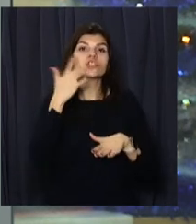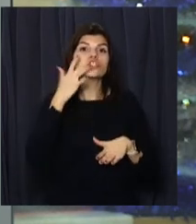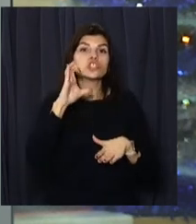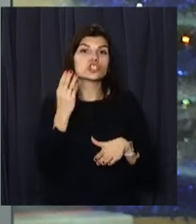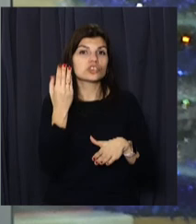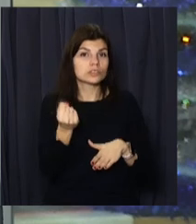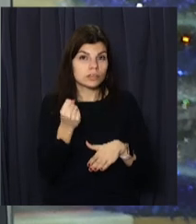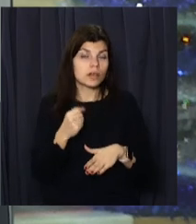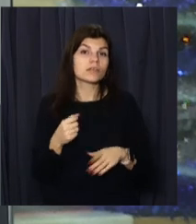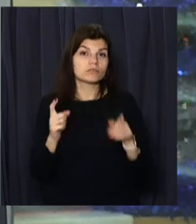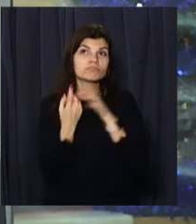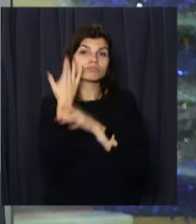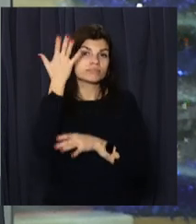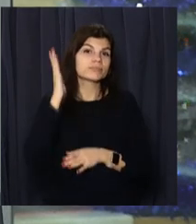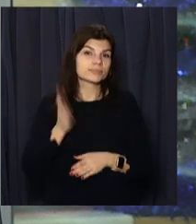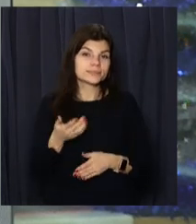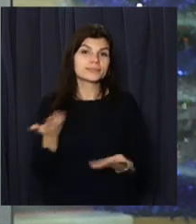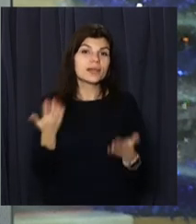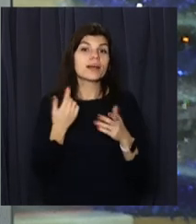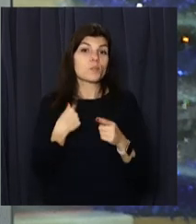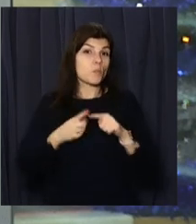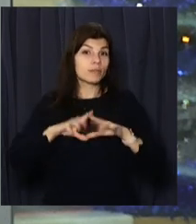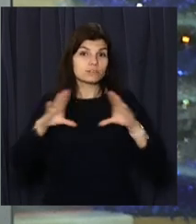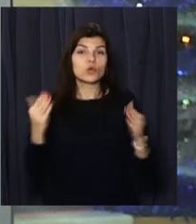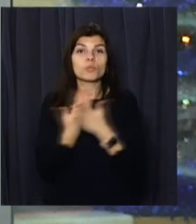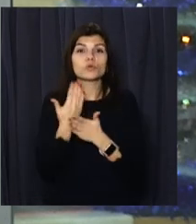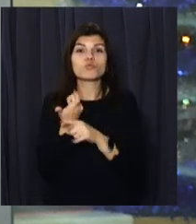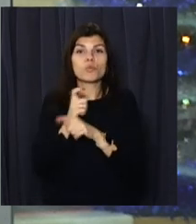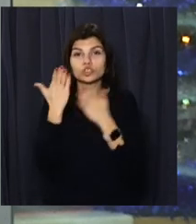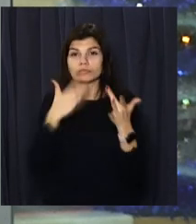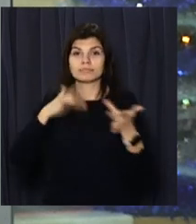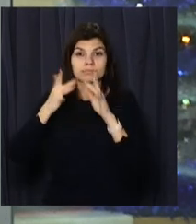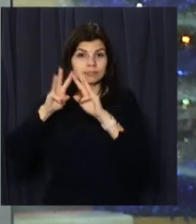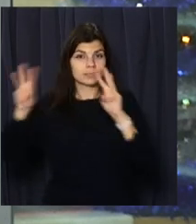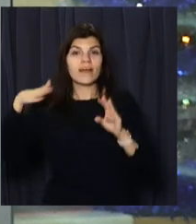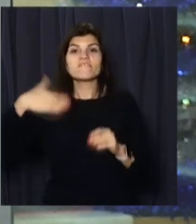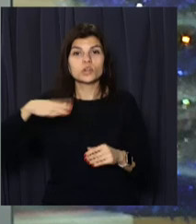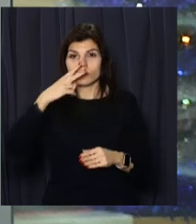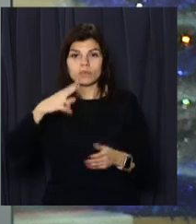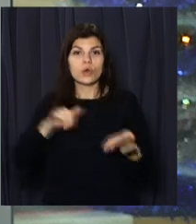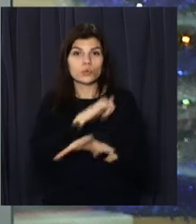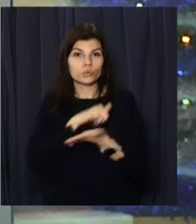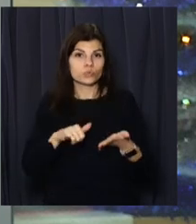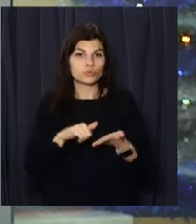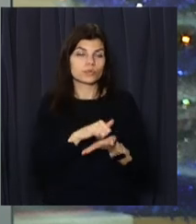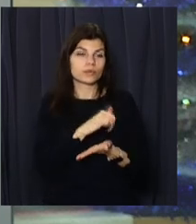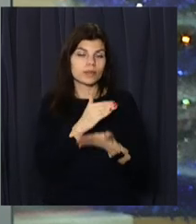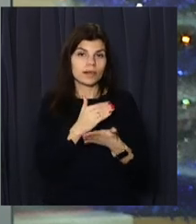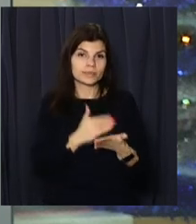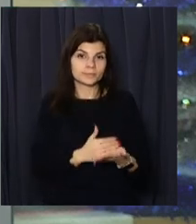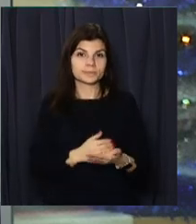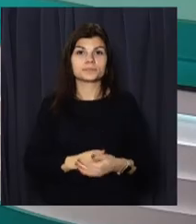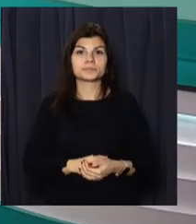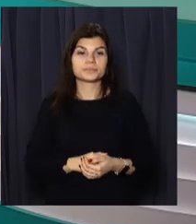А на цьому в мене все. Більше новин читайте на нашому сайті open-tv.media. Сюжети переглядайте на нашому ютуб